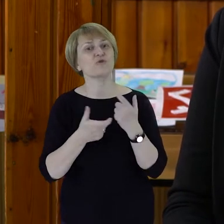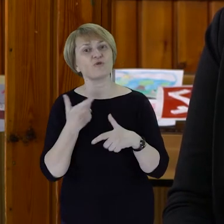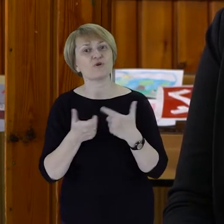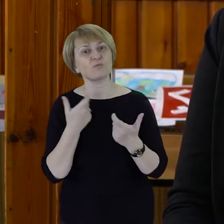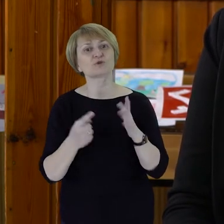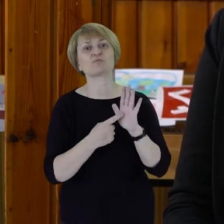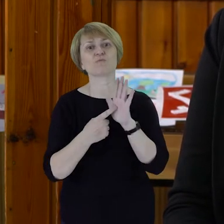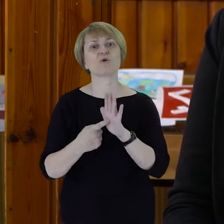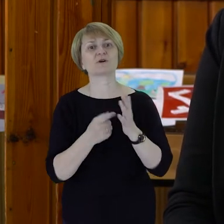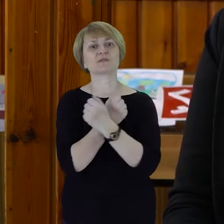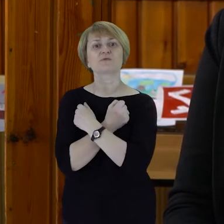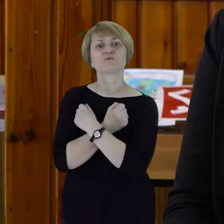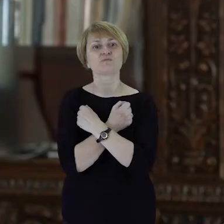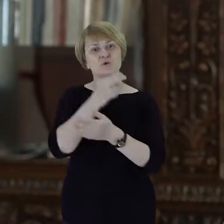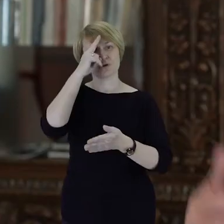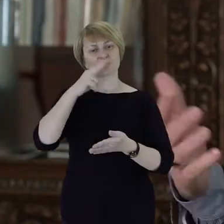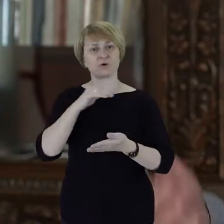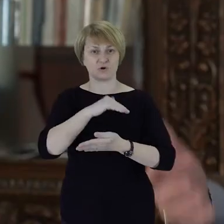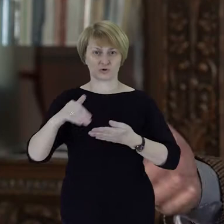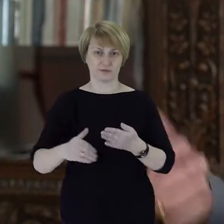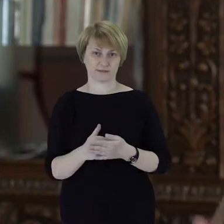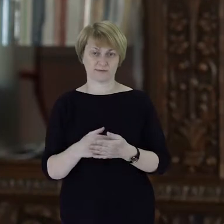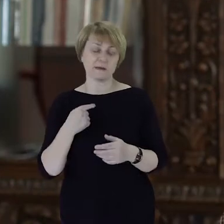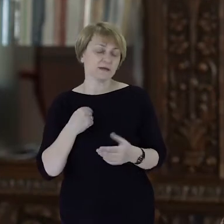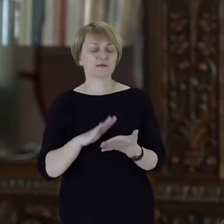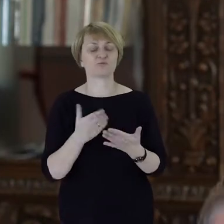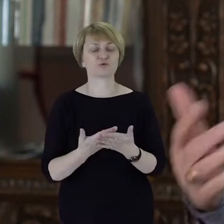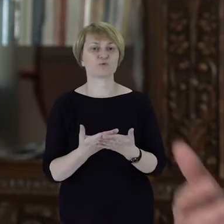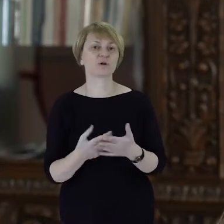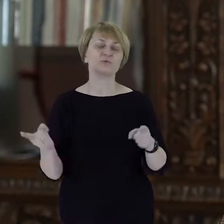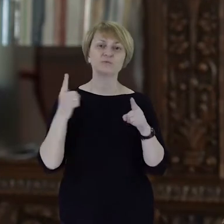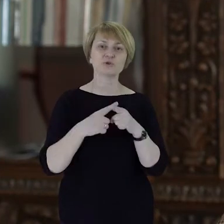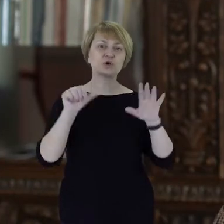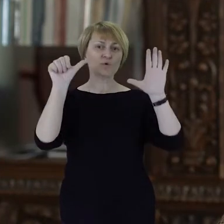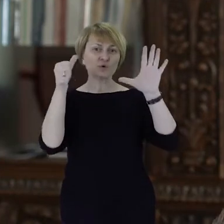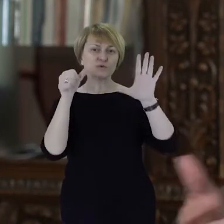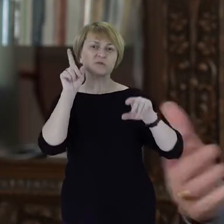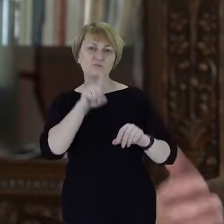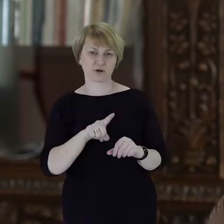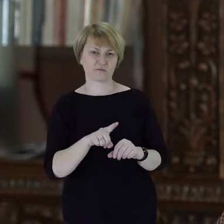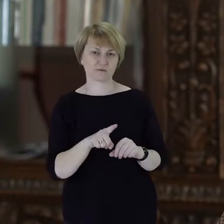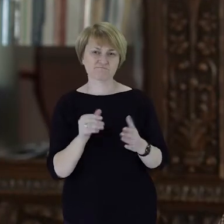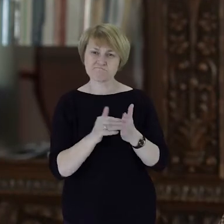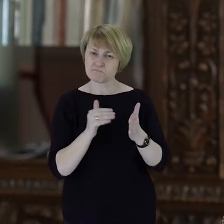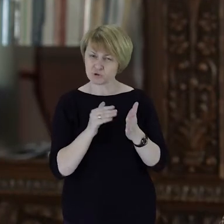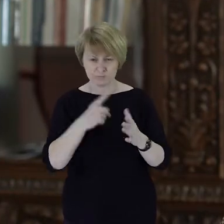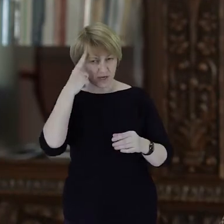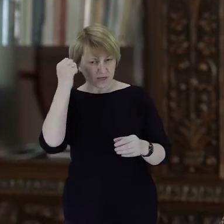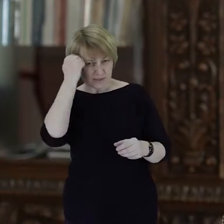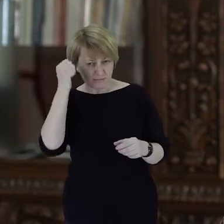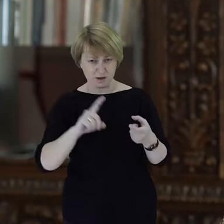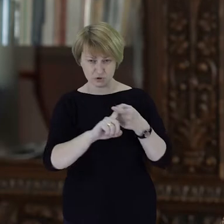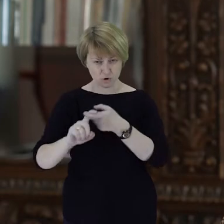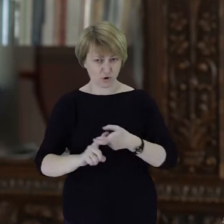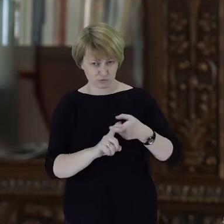pokazywać tę miłość do naszej ojczyzny. Ja bym dopisał tu szóstą prawdę takim pytaniem, czy i komu potrzebna jest pamięć o